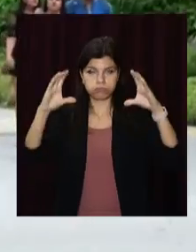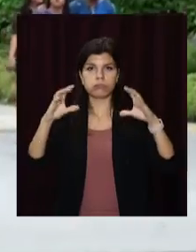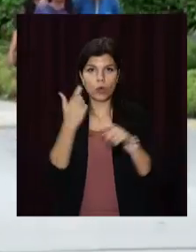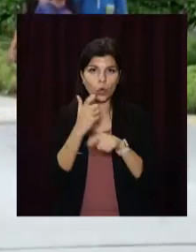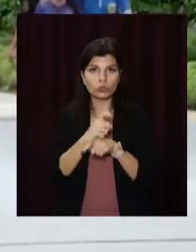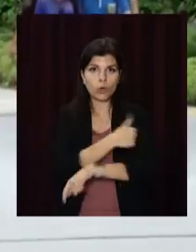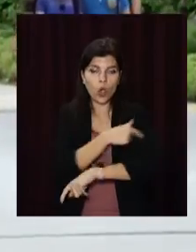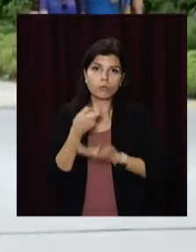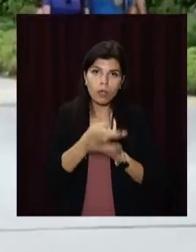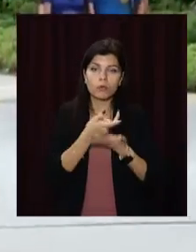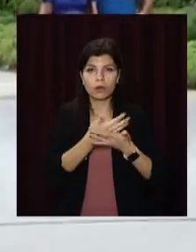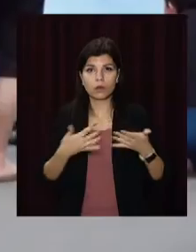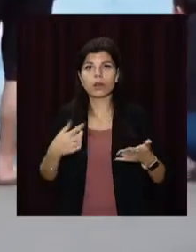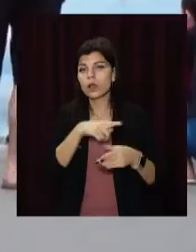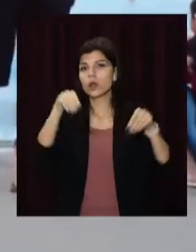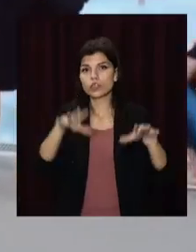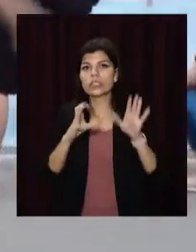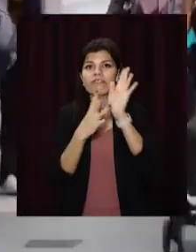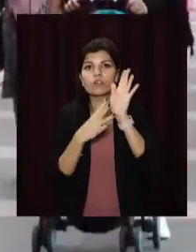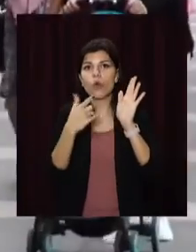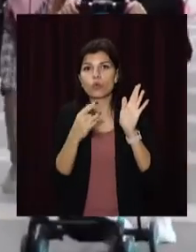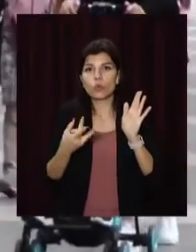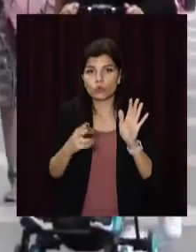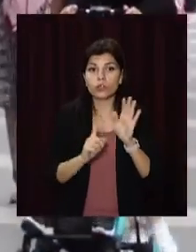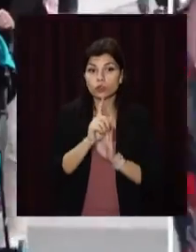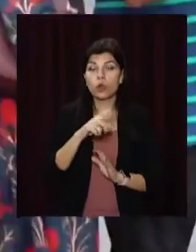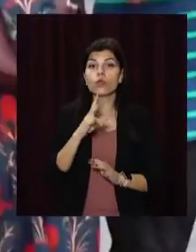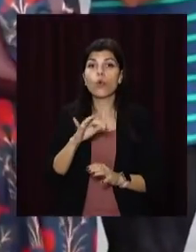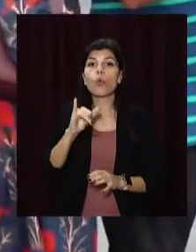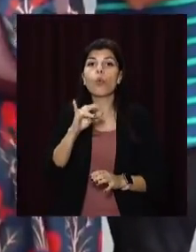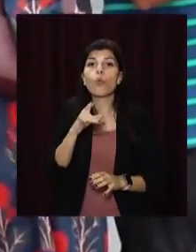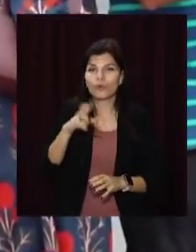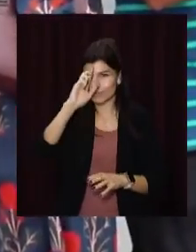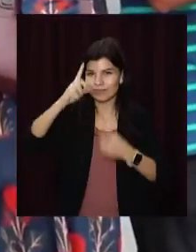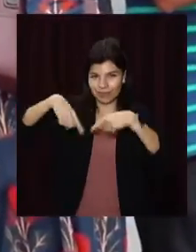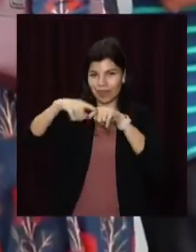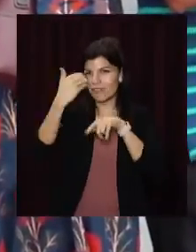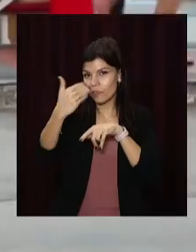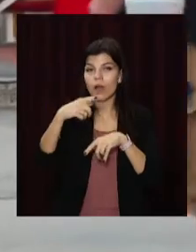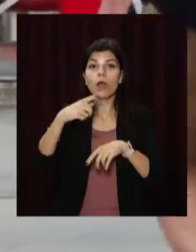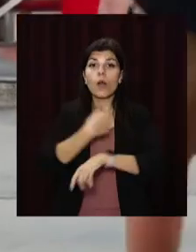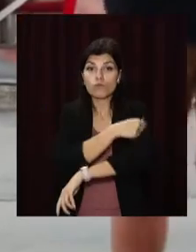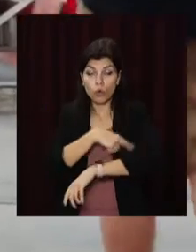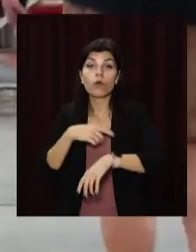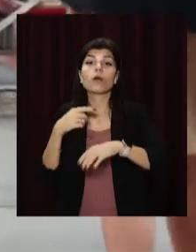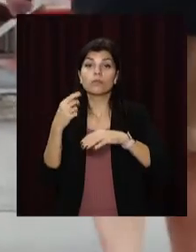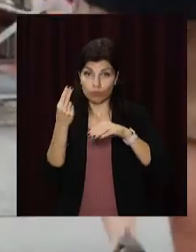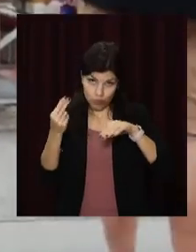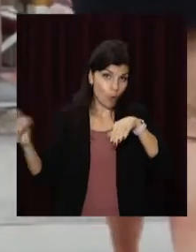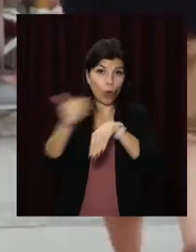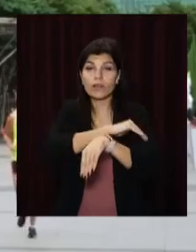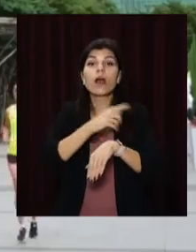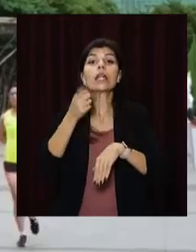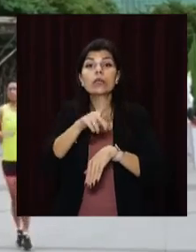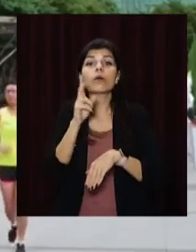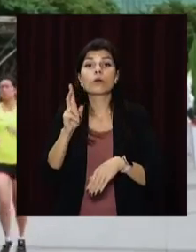здоров'я. Рішення набуде чинності з 8 грудня. Однак уряд, як і раніше, повністю покриватиме медичні рахунки пацієнтів, які